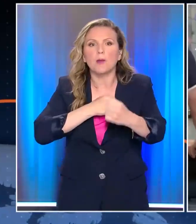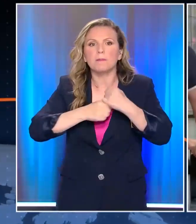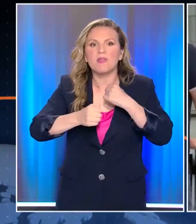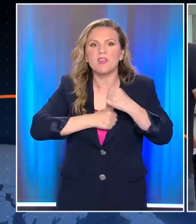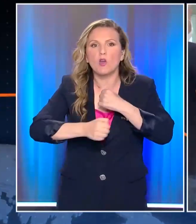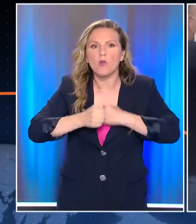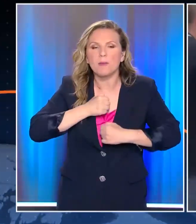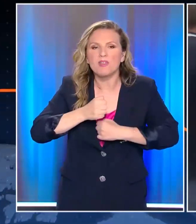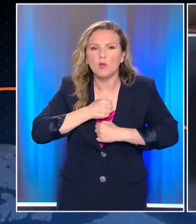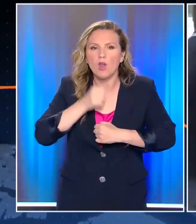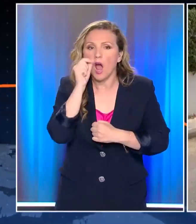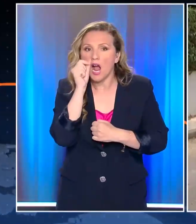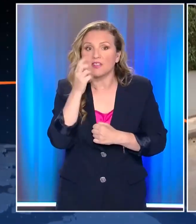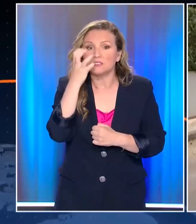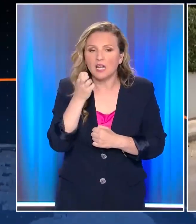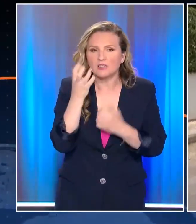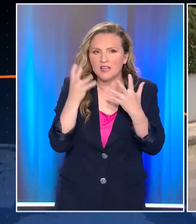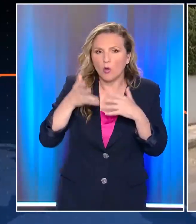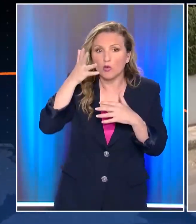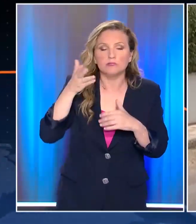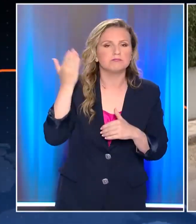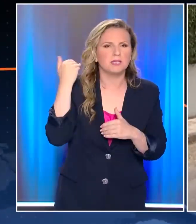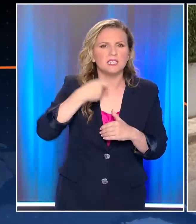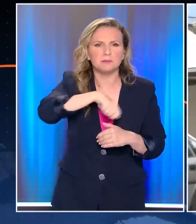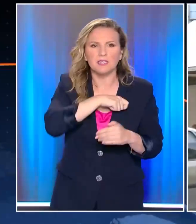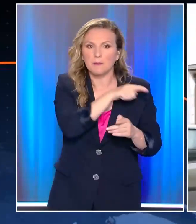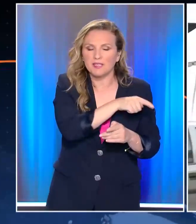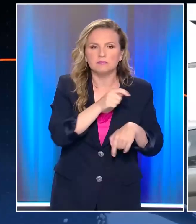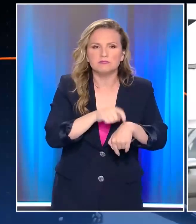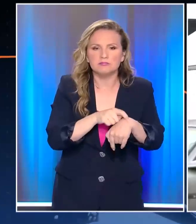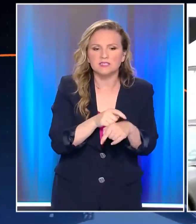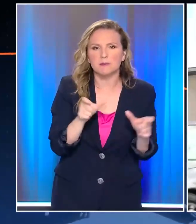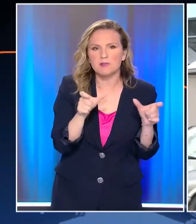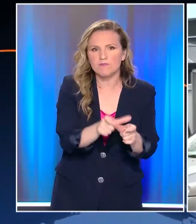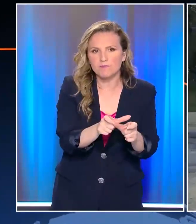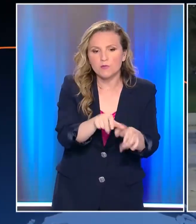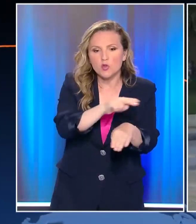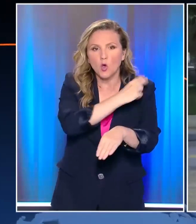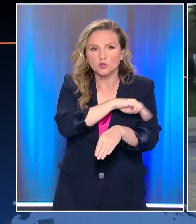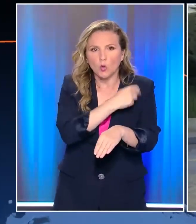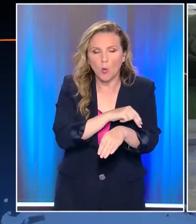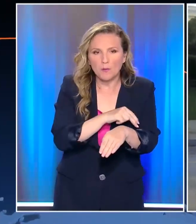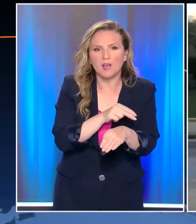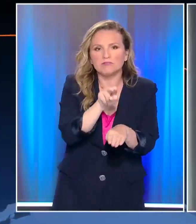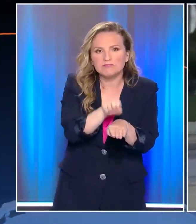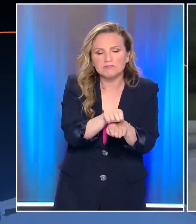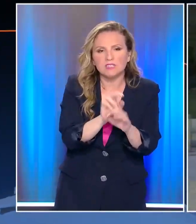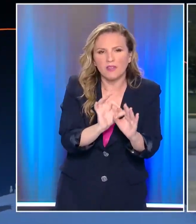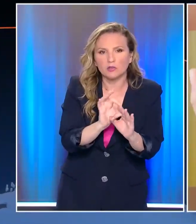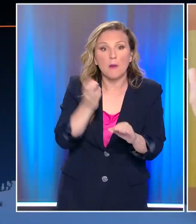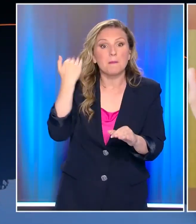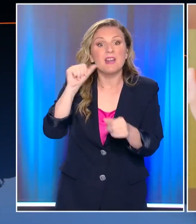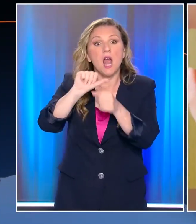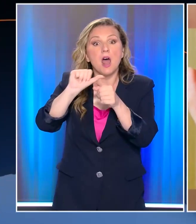47χρονος που είχε ταξιδέψει πρόσφατα στην Ισπανία νοσηλεύεται σε απομόνωση σε σταθερή κατάσταση και όλα αυτά σχεδόν ένα μήνα αφού καταγράφηκε το πρώτο